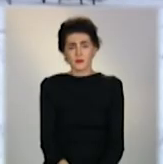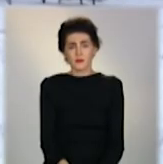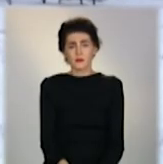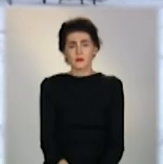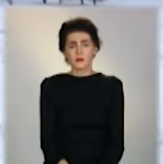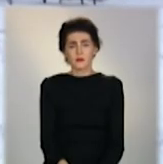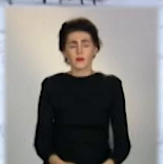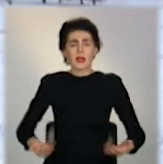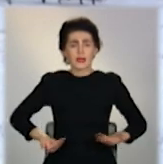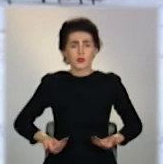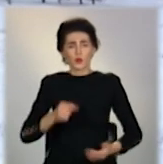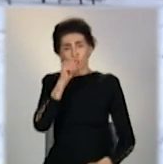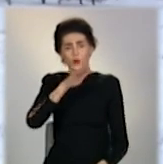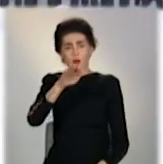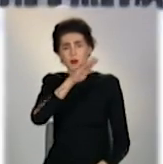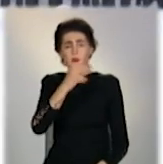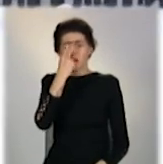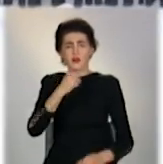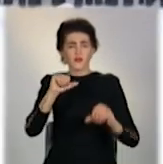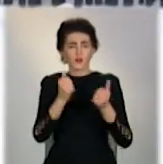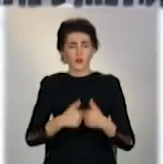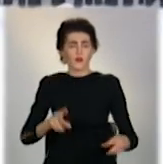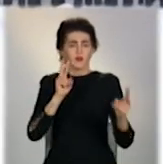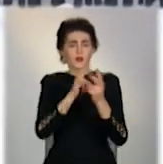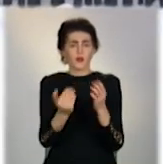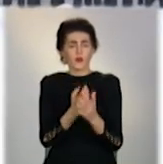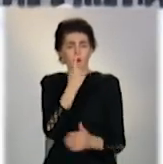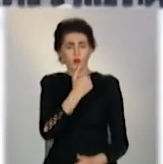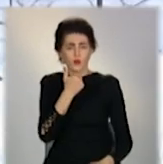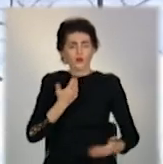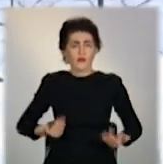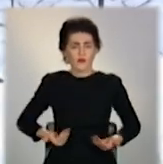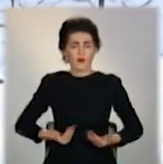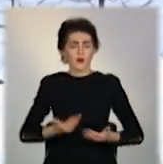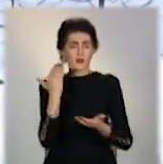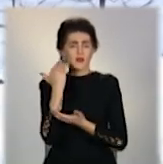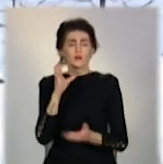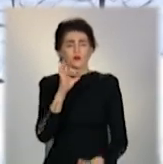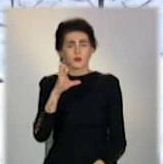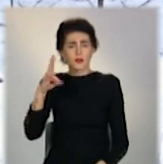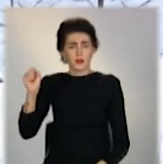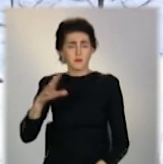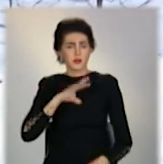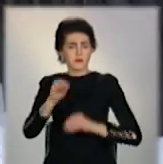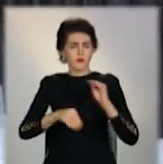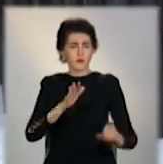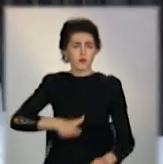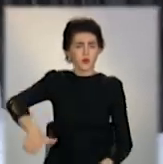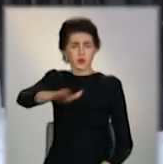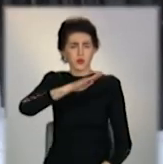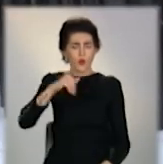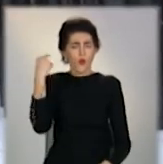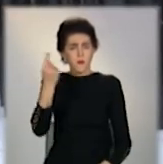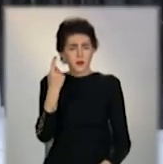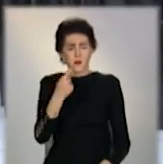Жителі Луганщини звикли зустрічати Новий рік із живою сосною. Ними були засаджені великі площі області. Та